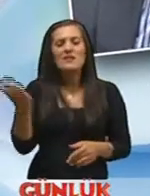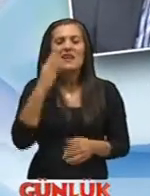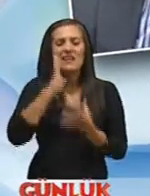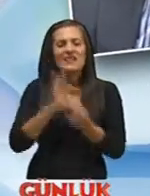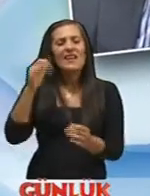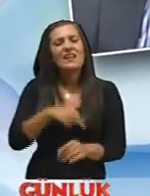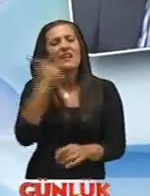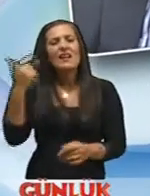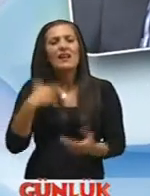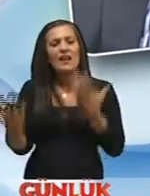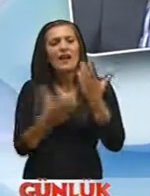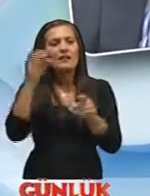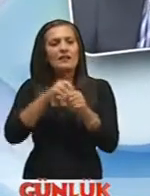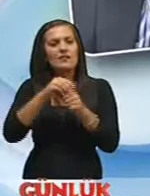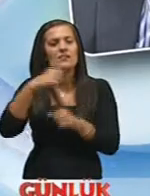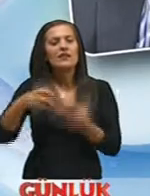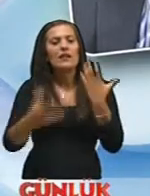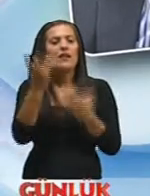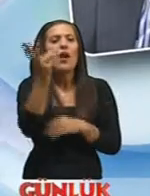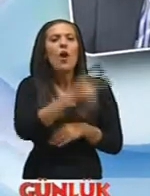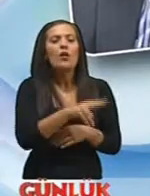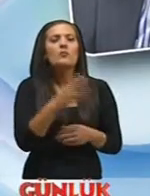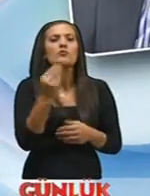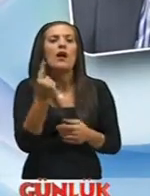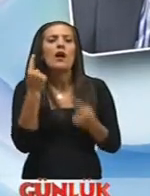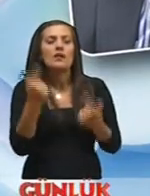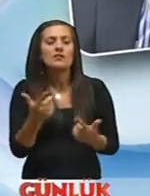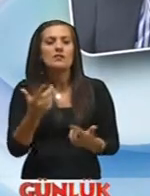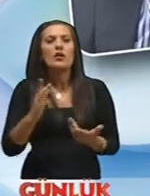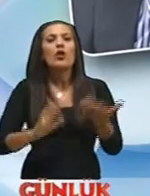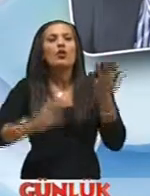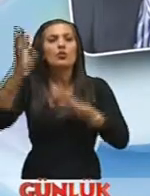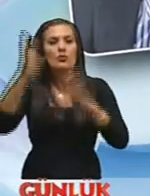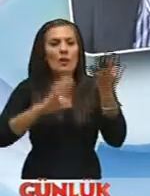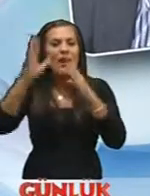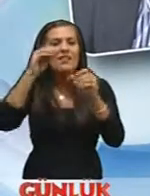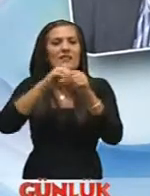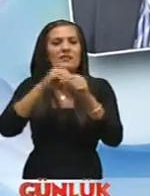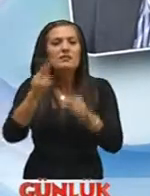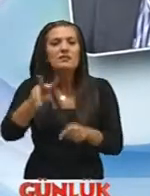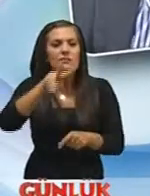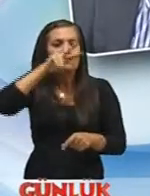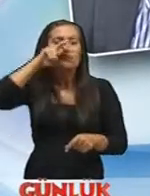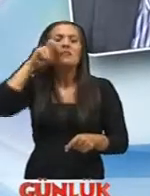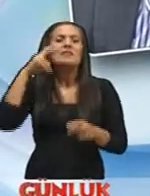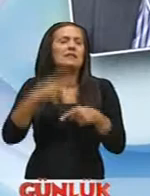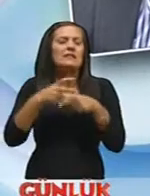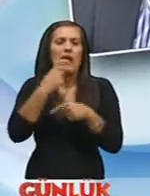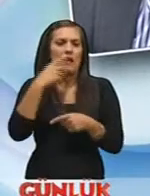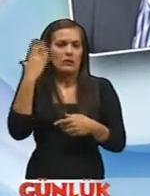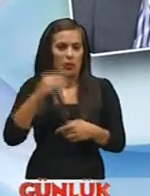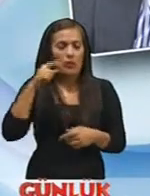yangınlarda yanarak hiç çok nadirdir ölümler genelde dumandan karbonmonoksitten zehirlenirler yani